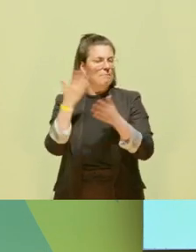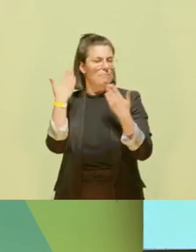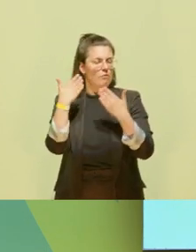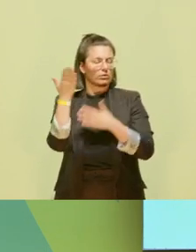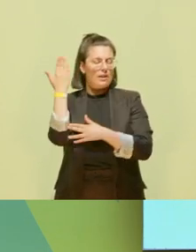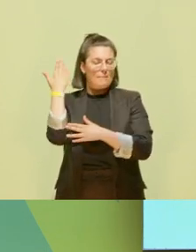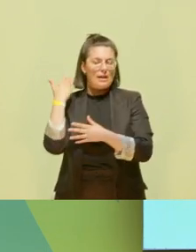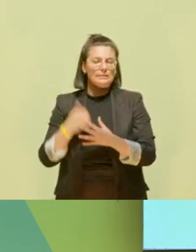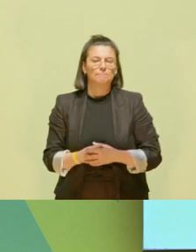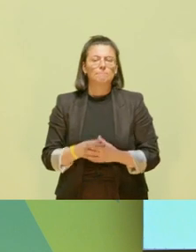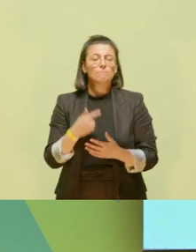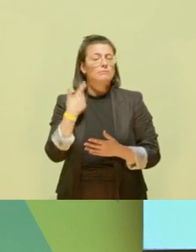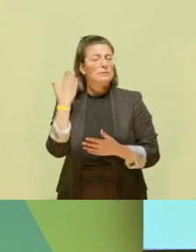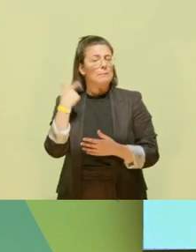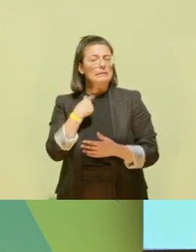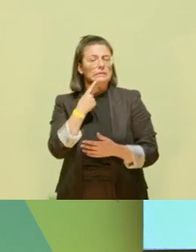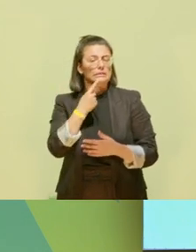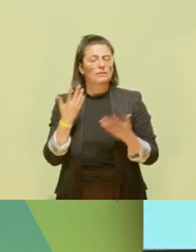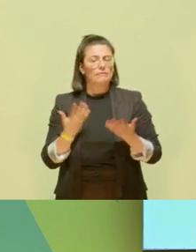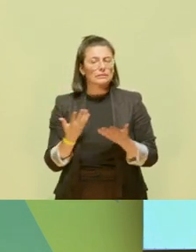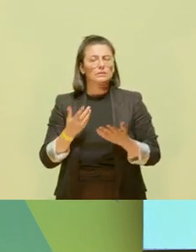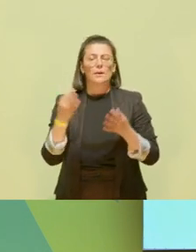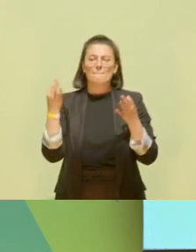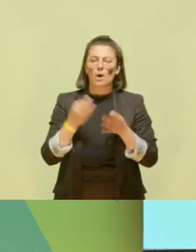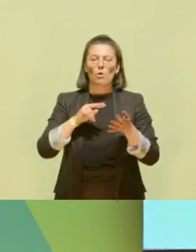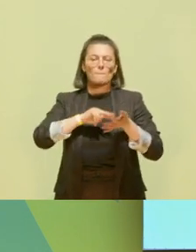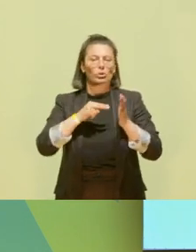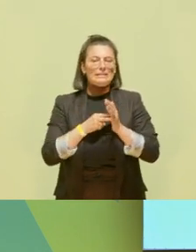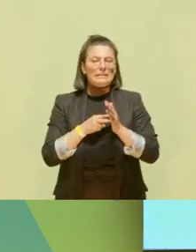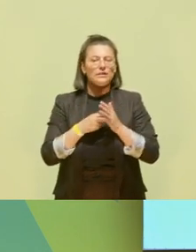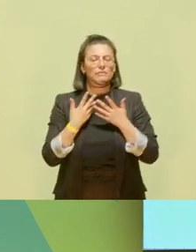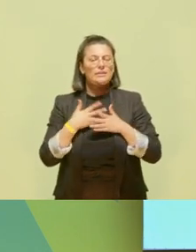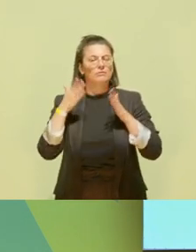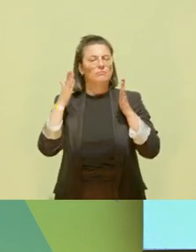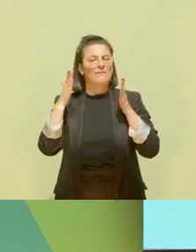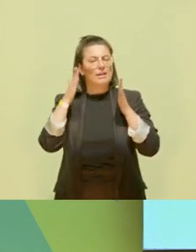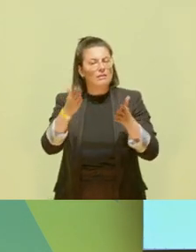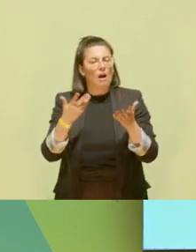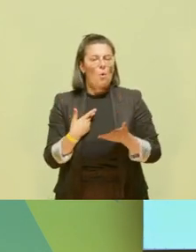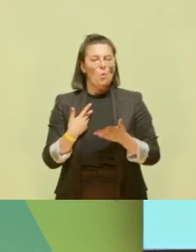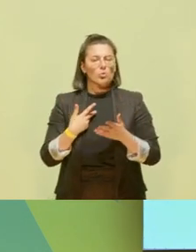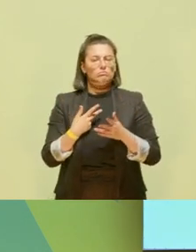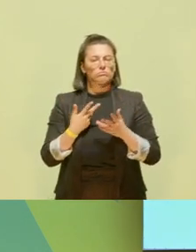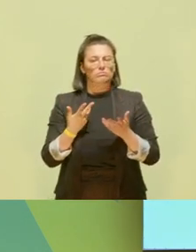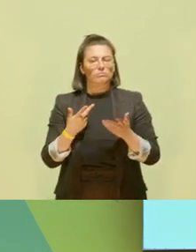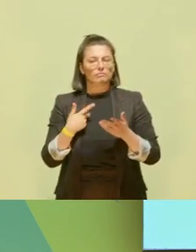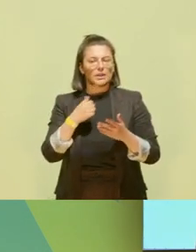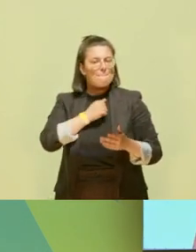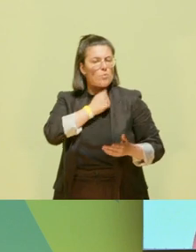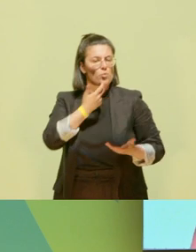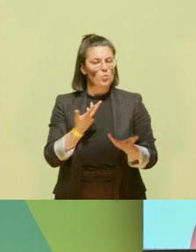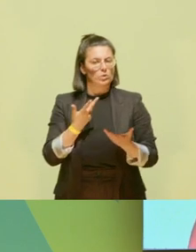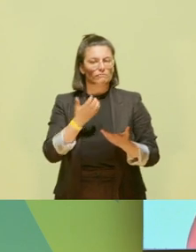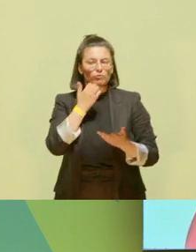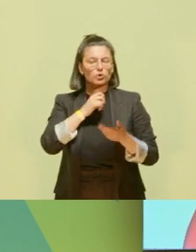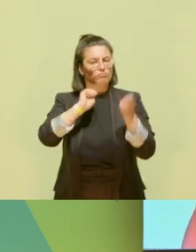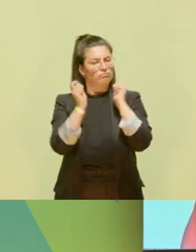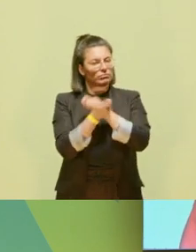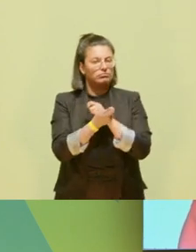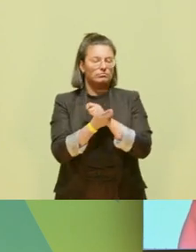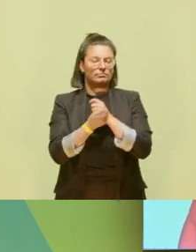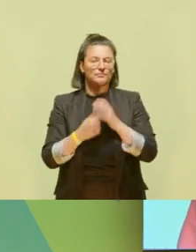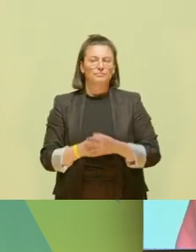dass wir eine Politik brauchen, die Zuversicht macht, die Hoffnung macht und die Mut macht, die Veränderungen zu bestreiten.